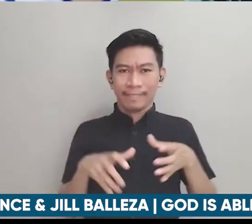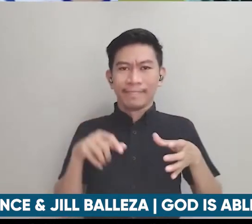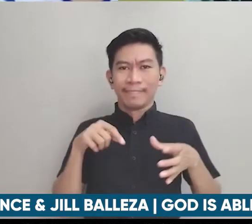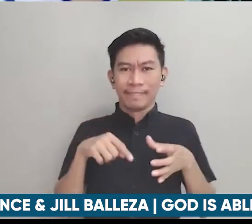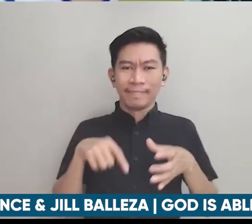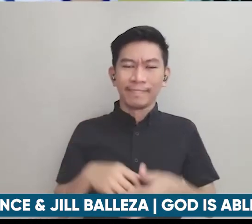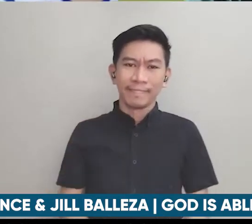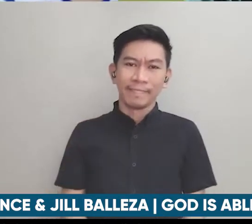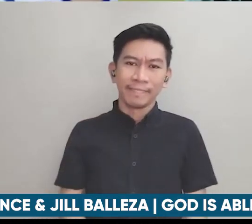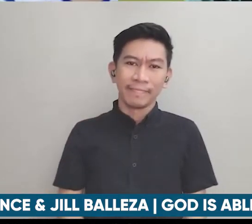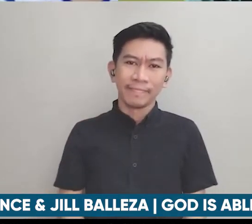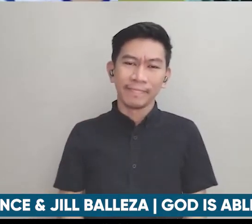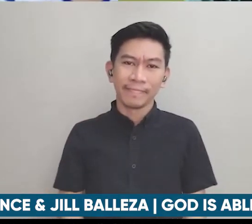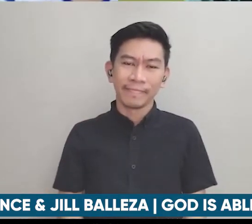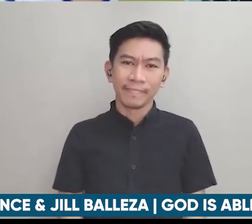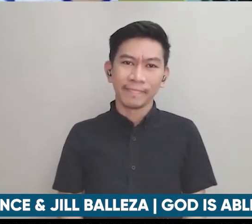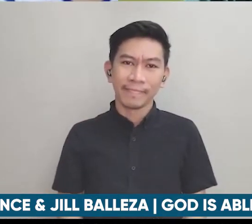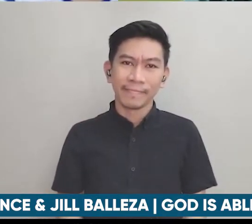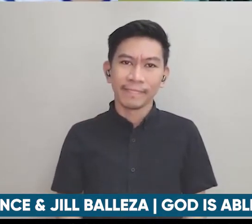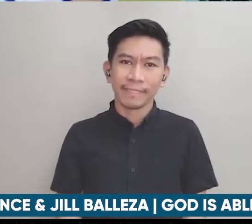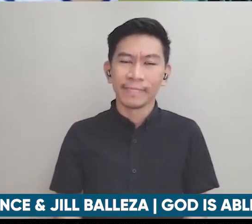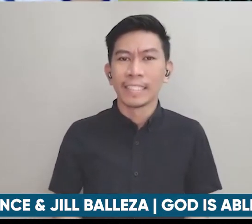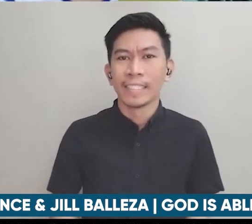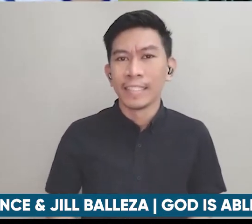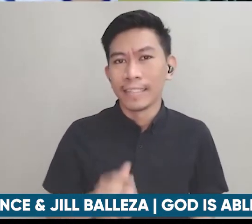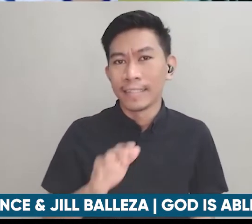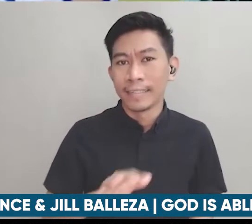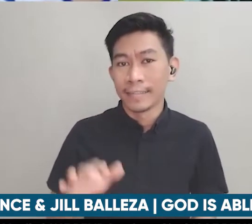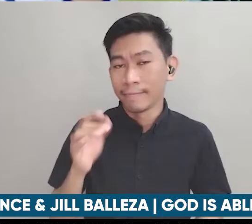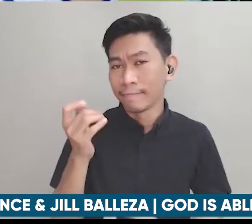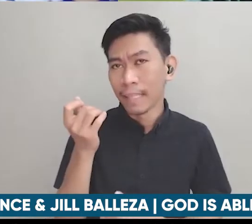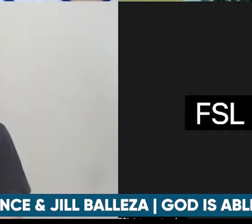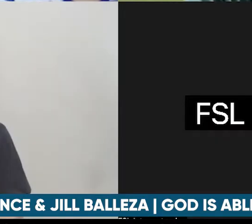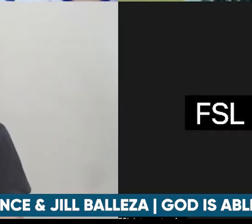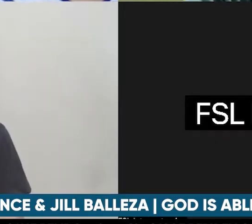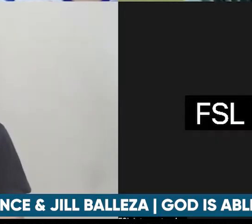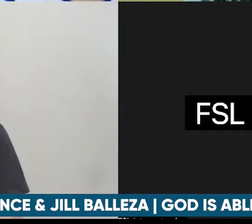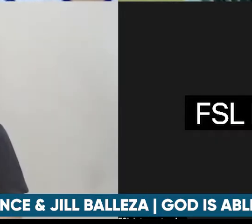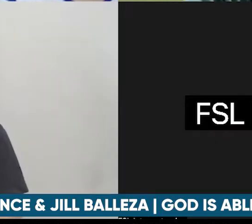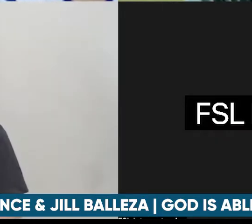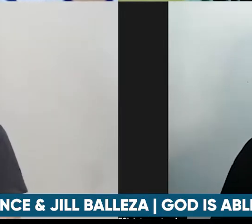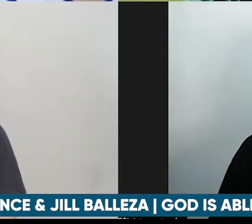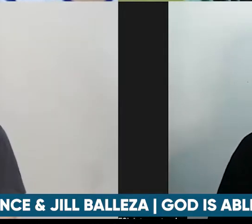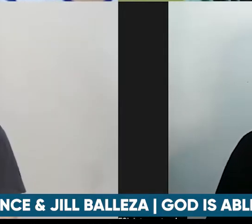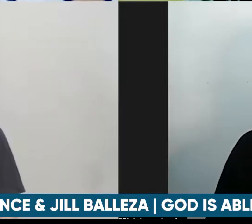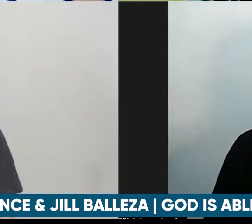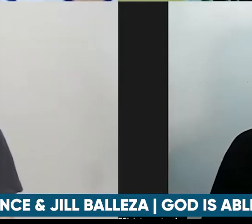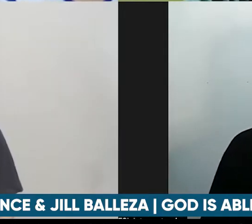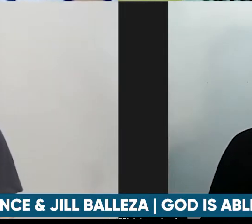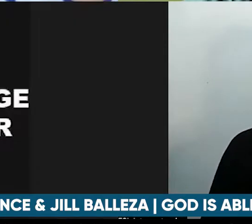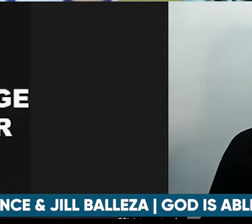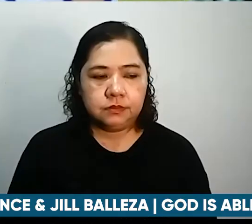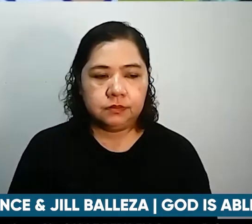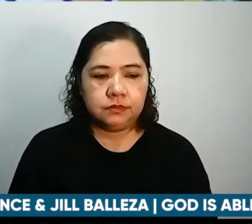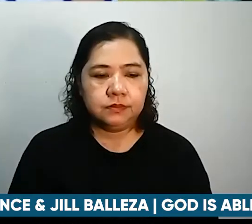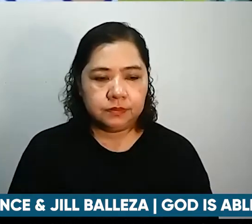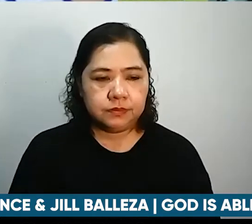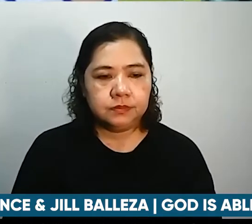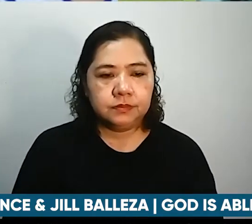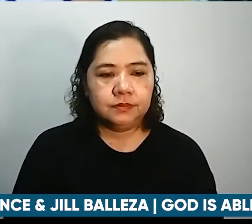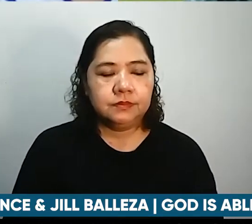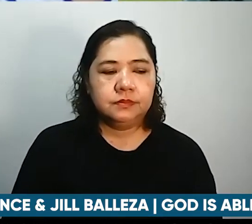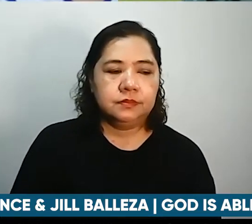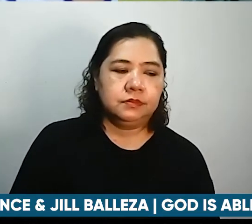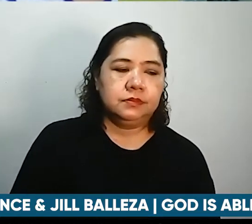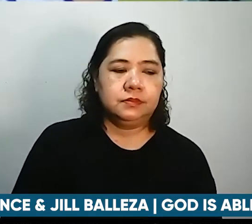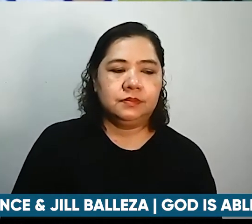para ma-realize mo na hindi ka nag-iisa diba dyan sa journey mo may kasama ka not